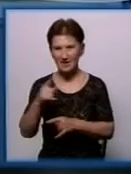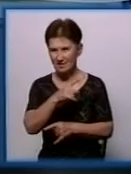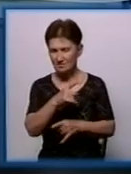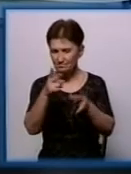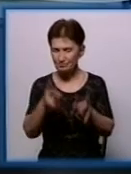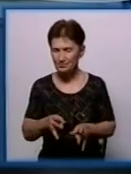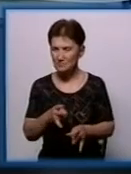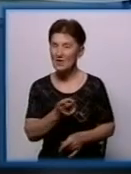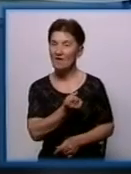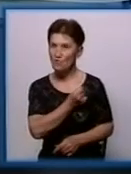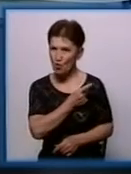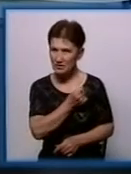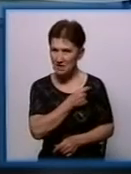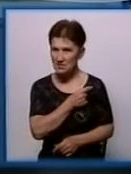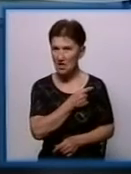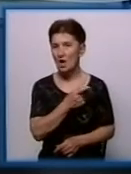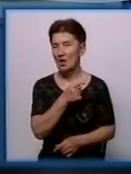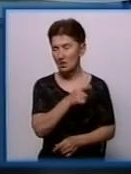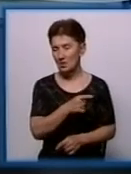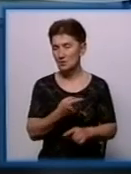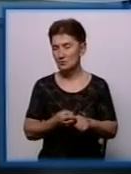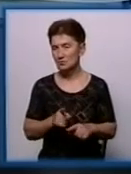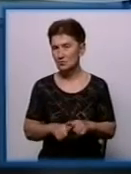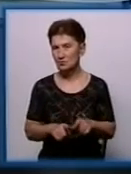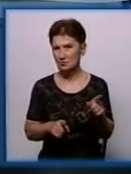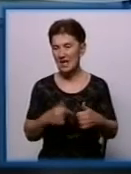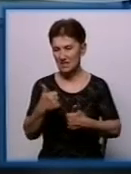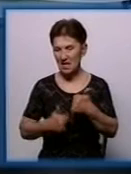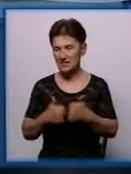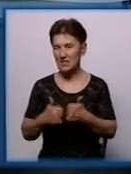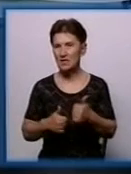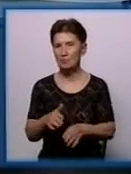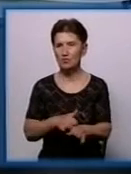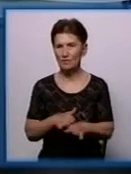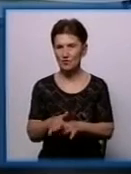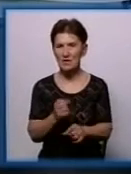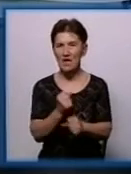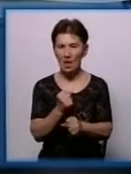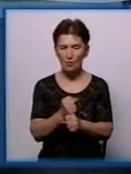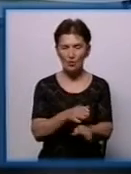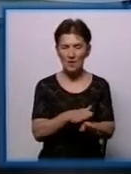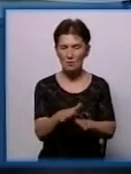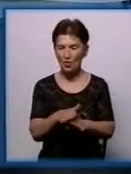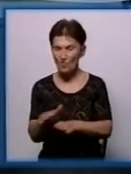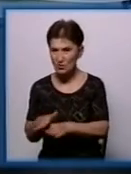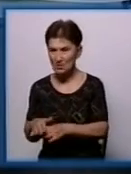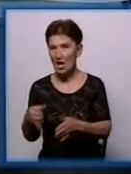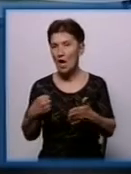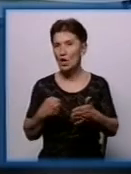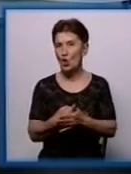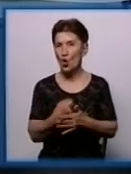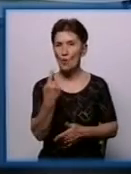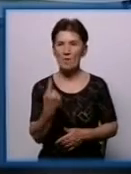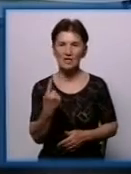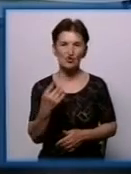другий, чи відповідають слова пані Костенко дійсності, що тендери проведені, роботи проводяться, і до першого вересня 18-та школа,